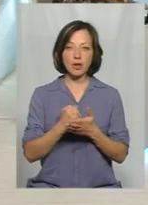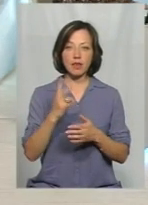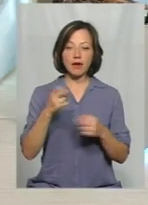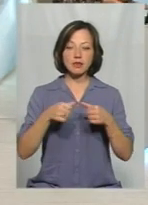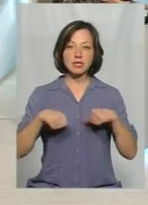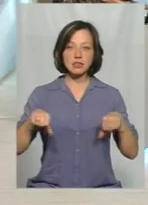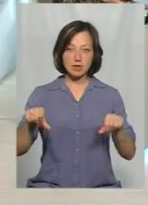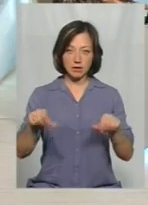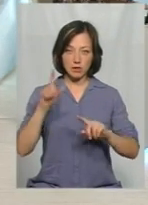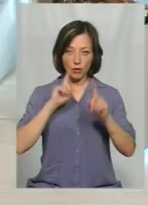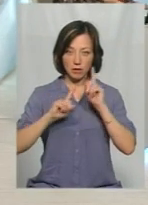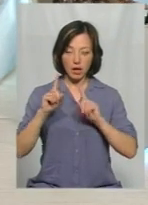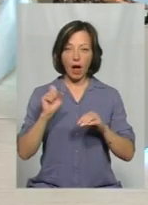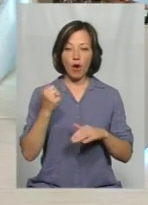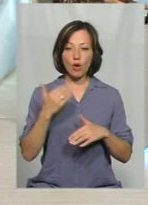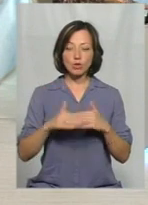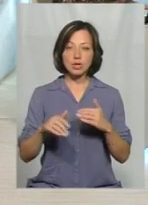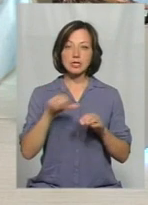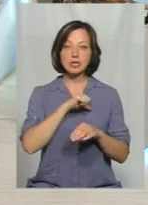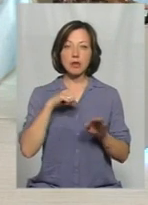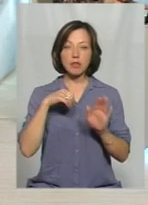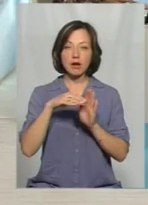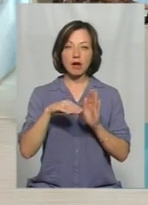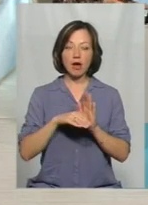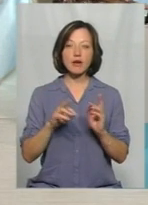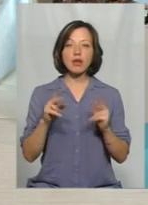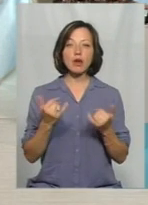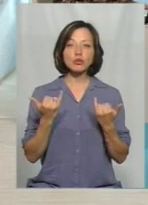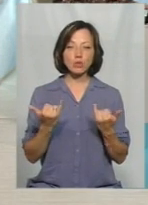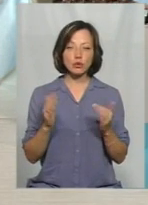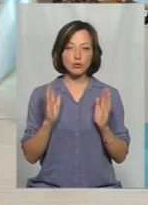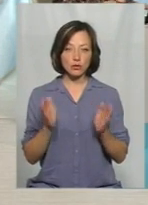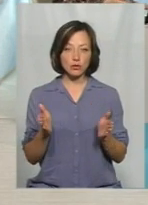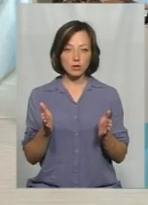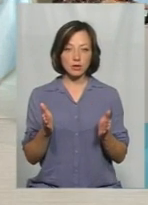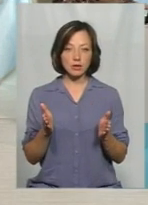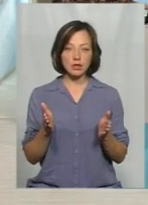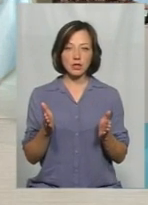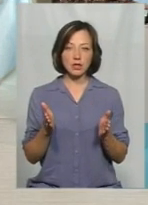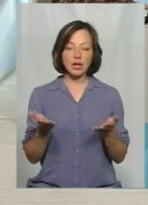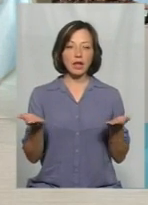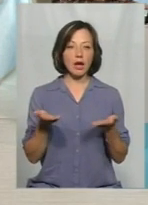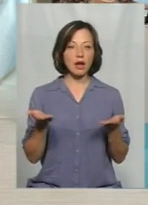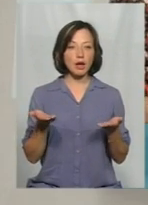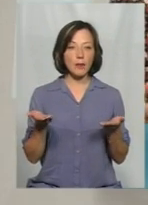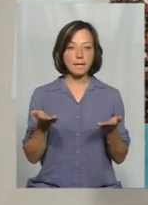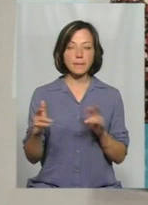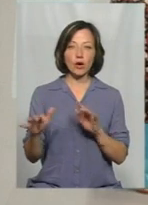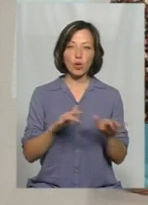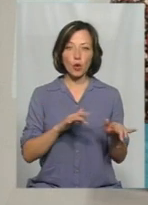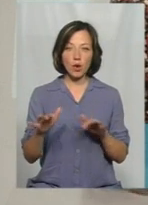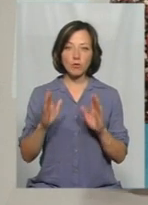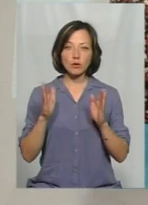засіданні комісії. Так. А вже сам графік, як на сьогодні будуть, якими кроками